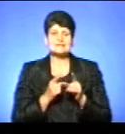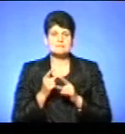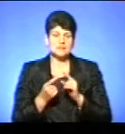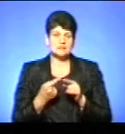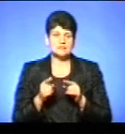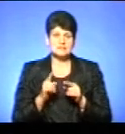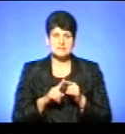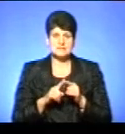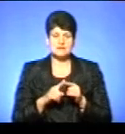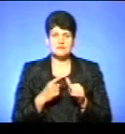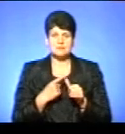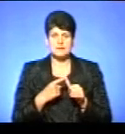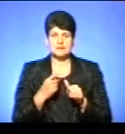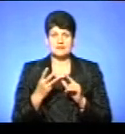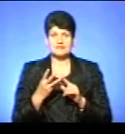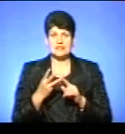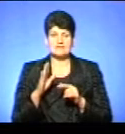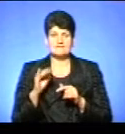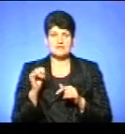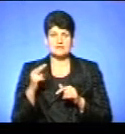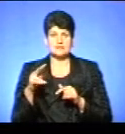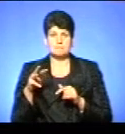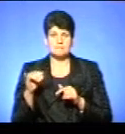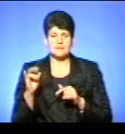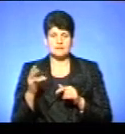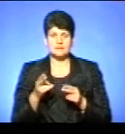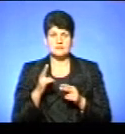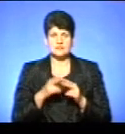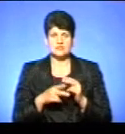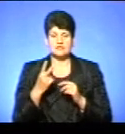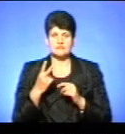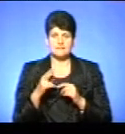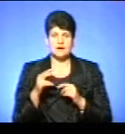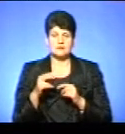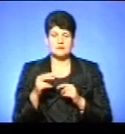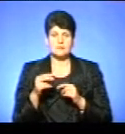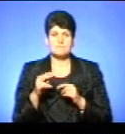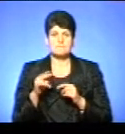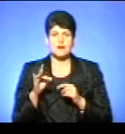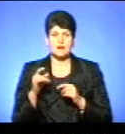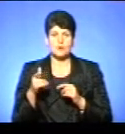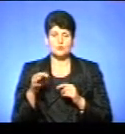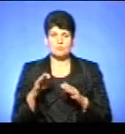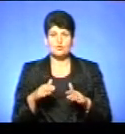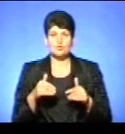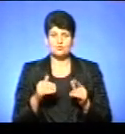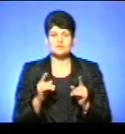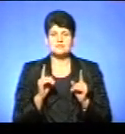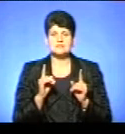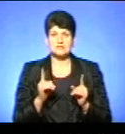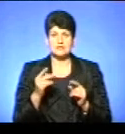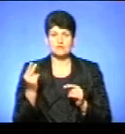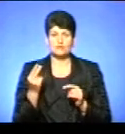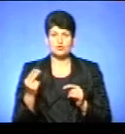-таки в іменниках третьої відміни, який закінчується на два приголосних, пропонується і теж тільки у